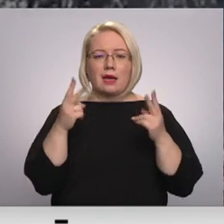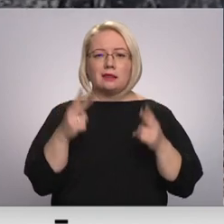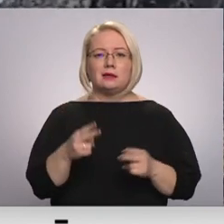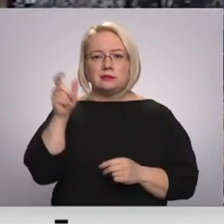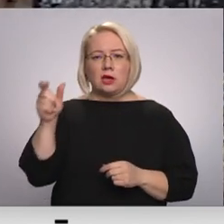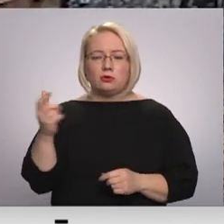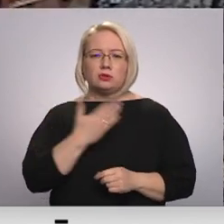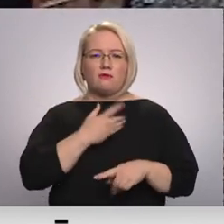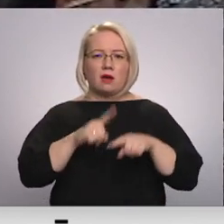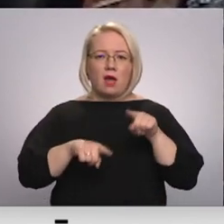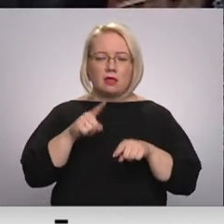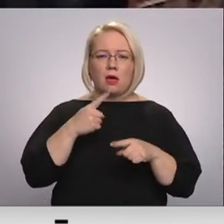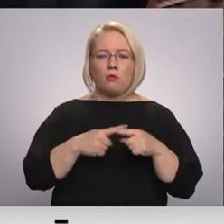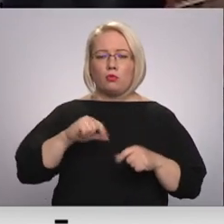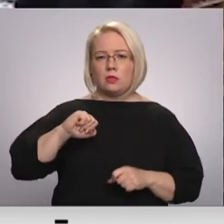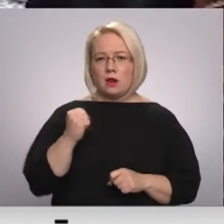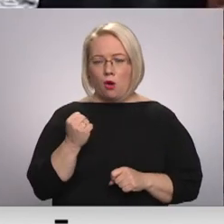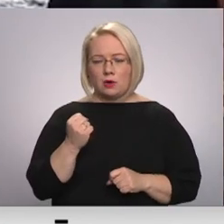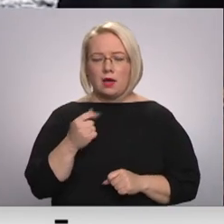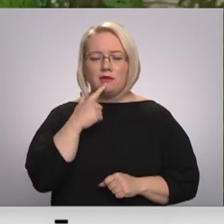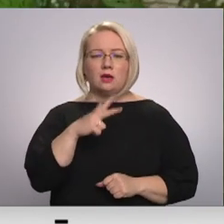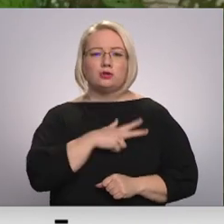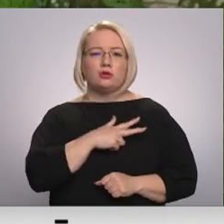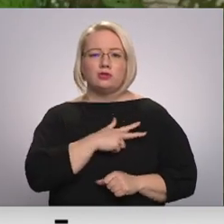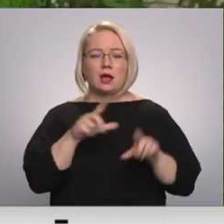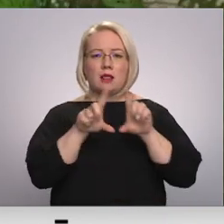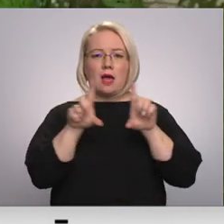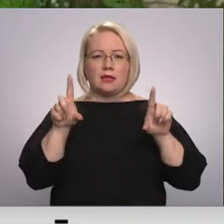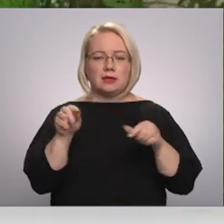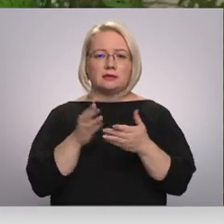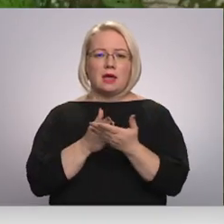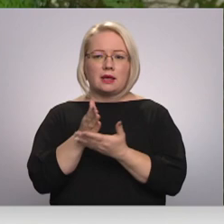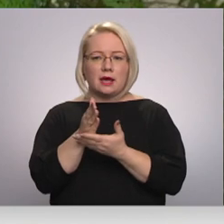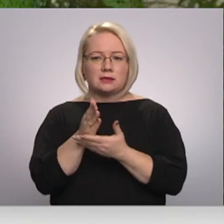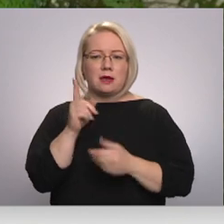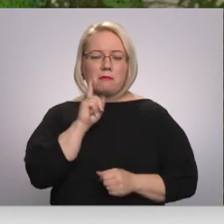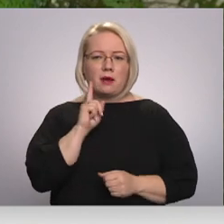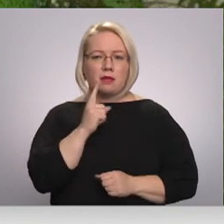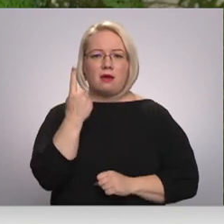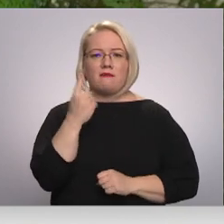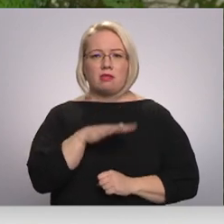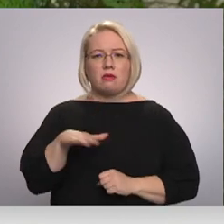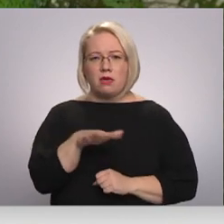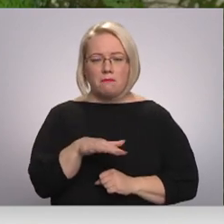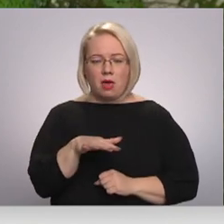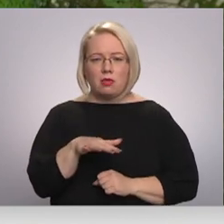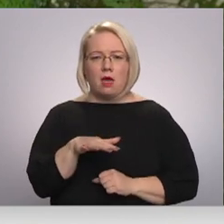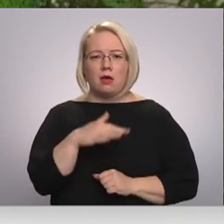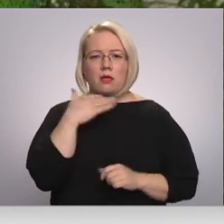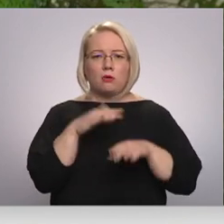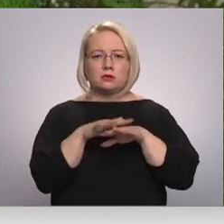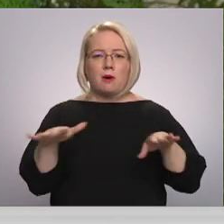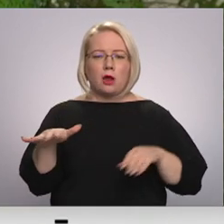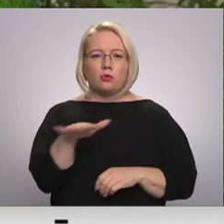apmetušies pie radiem un draugiem. Sociālajā dienestā griezusies bija pagaidām viena ģimene, daudz